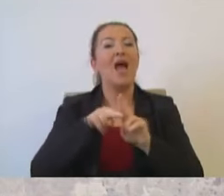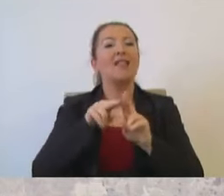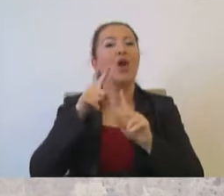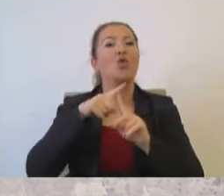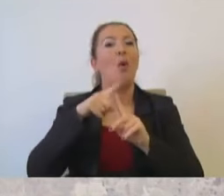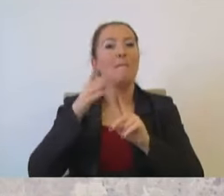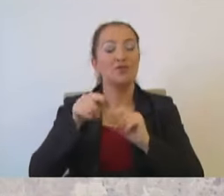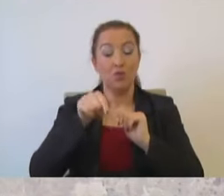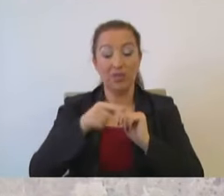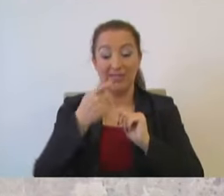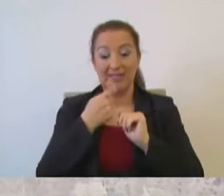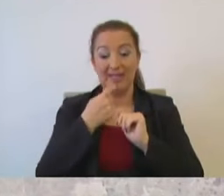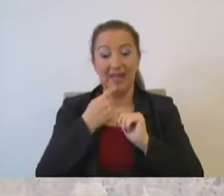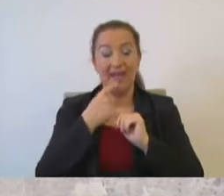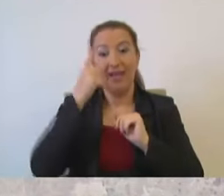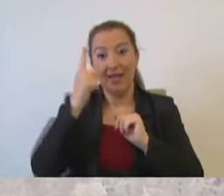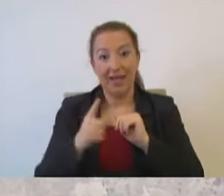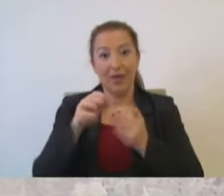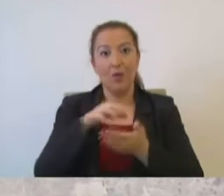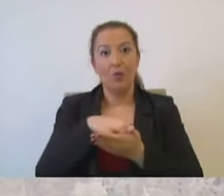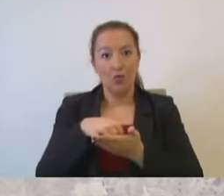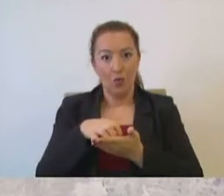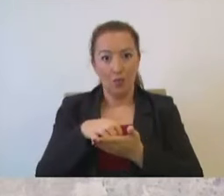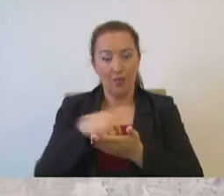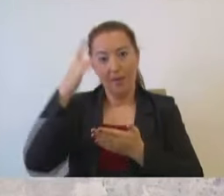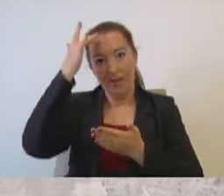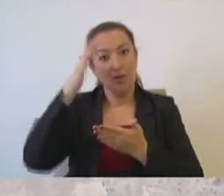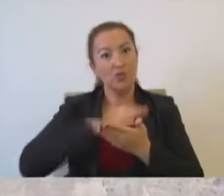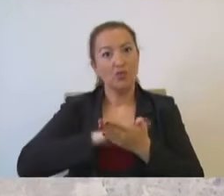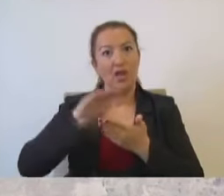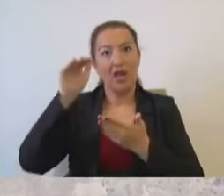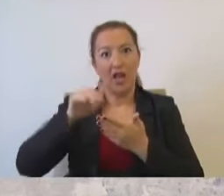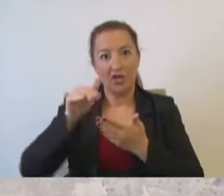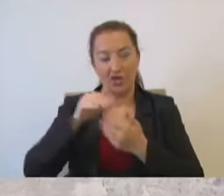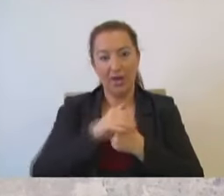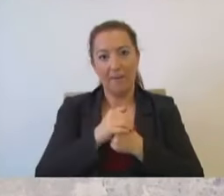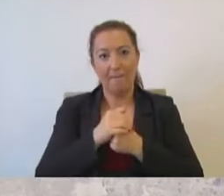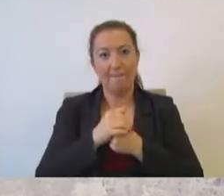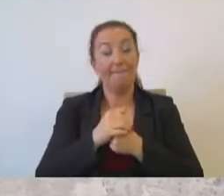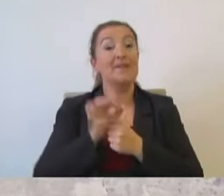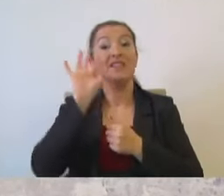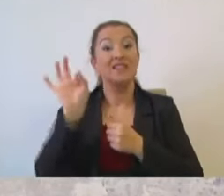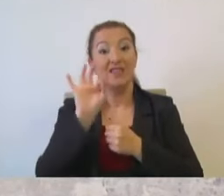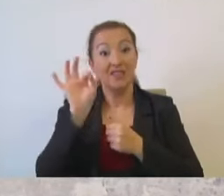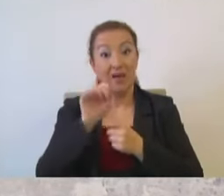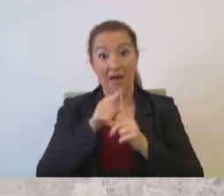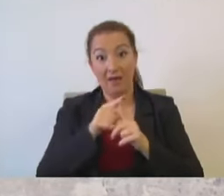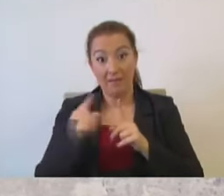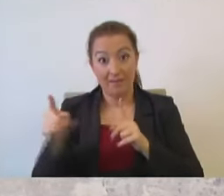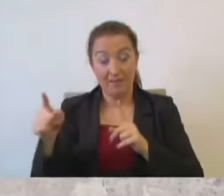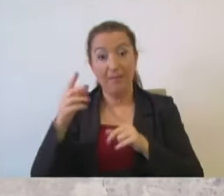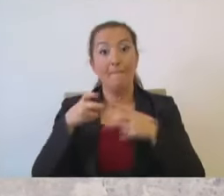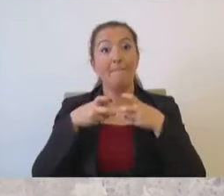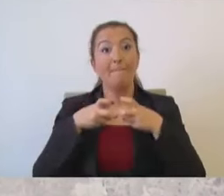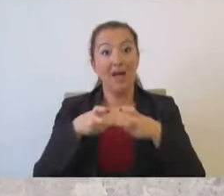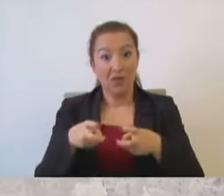Bu yıl ilk etapta Beylikdüzü'ne gelecek, Silivri'ye kadar uzanacak